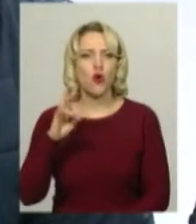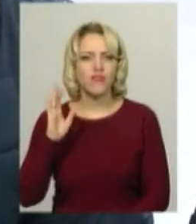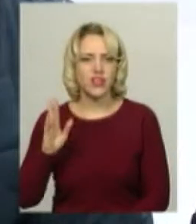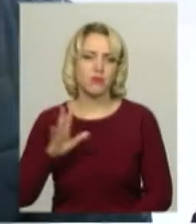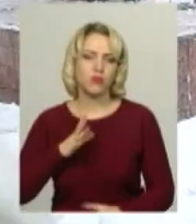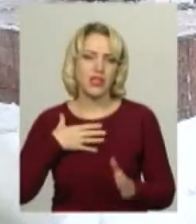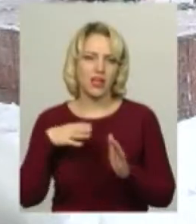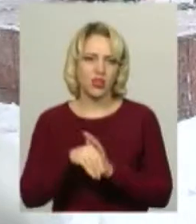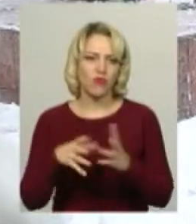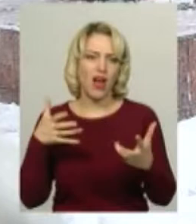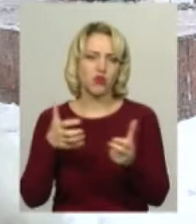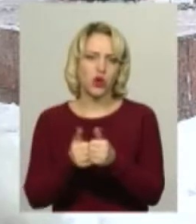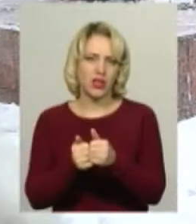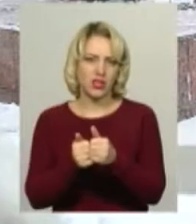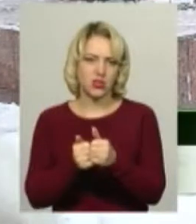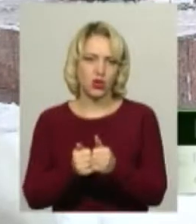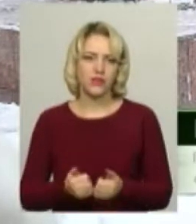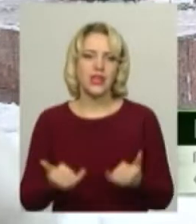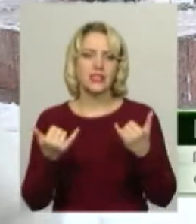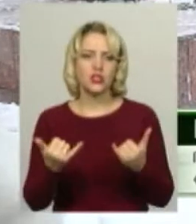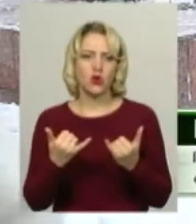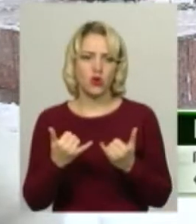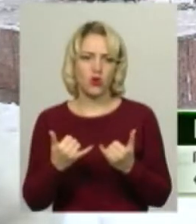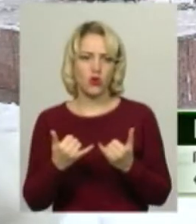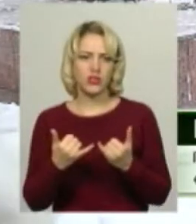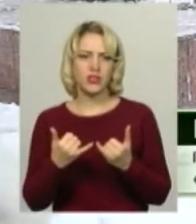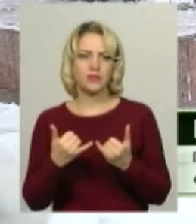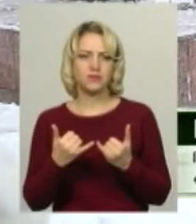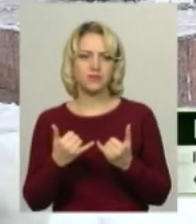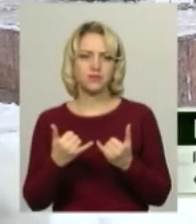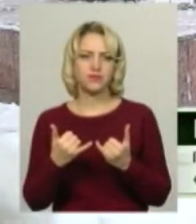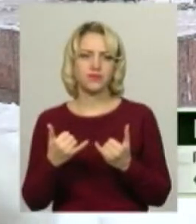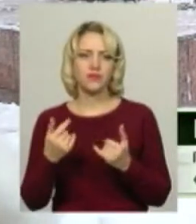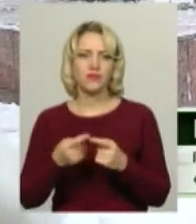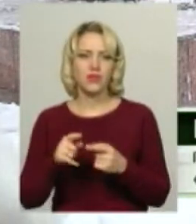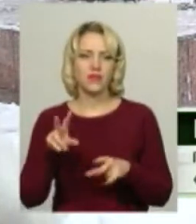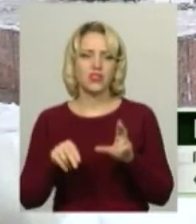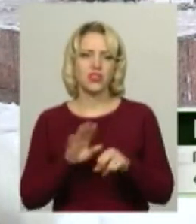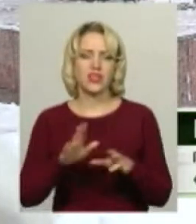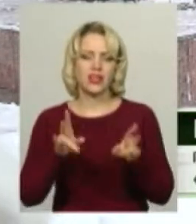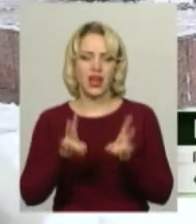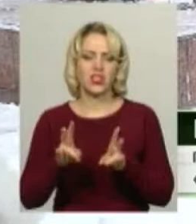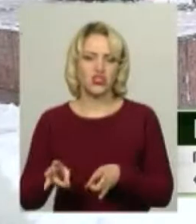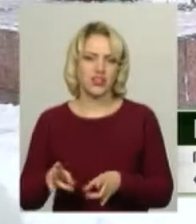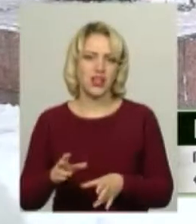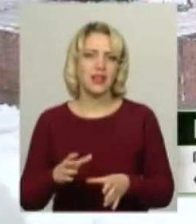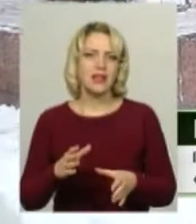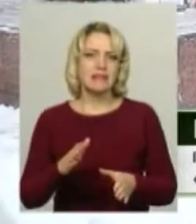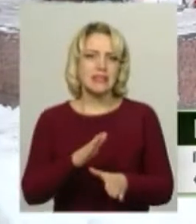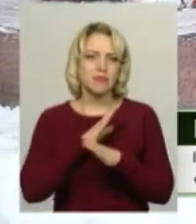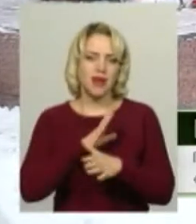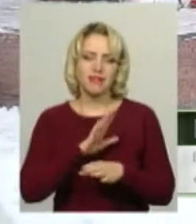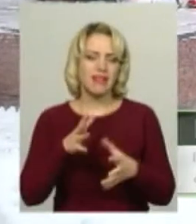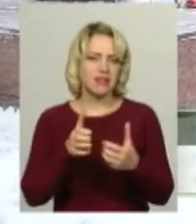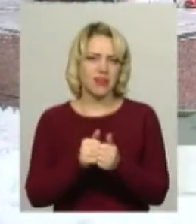автокатастрофі. Але сьогодні рухівці вважають, що це не трагічна смерть, не ДТП, як